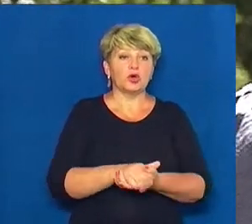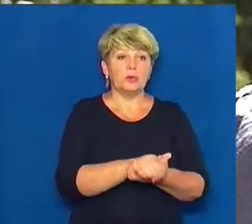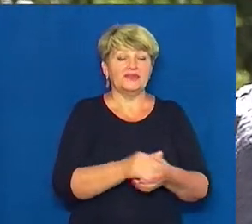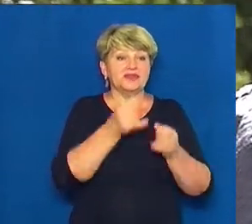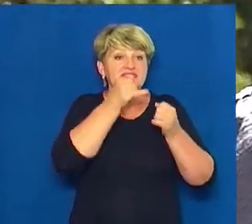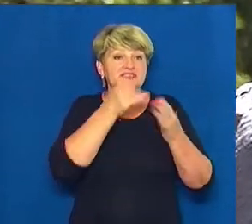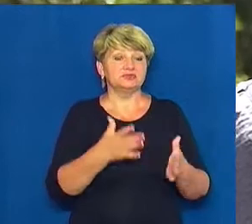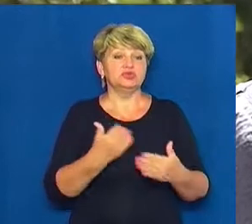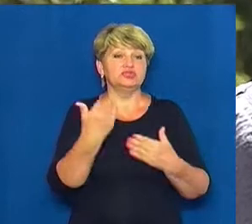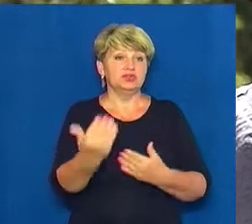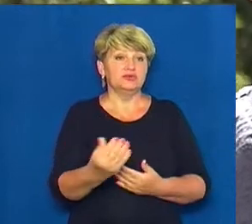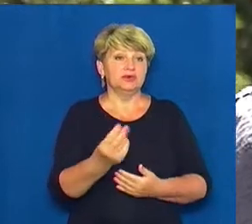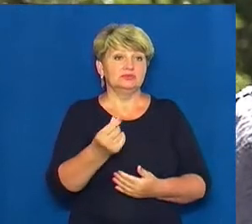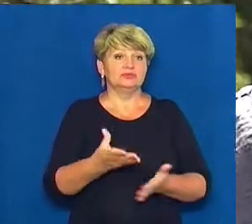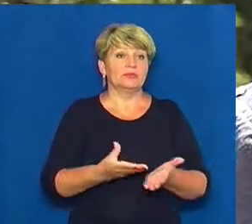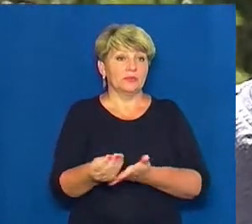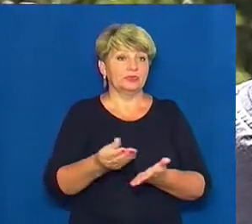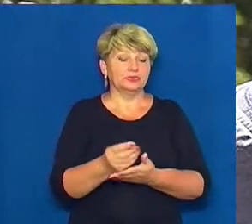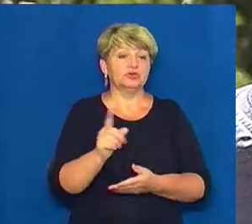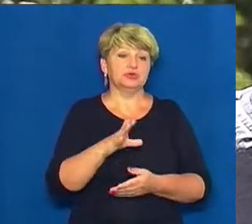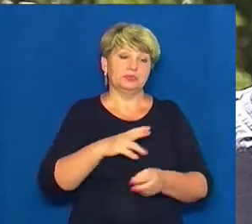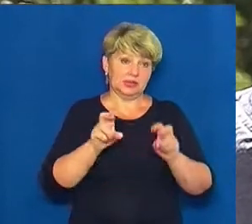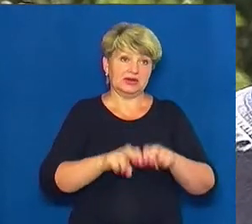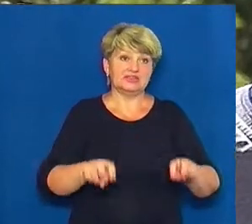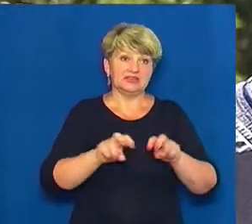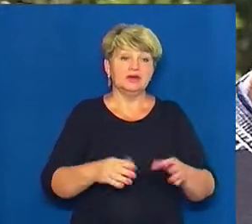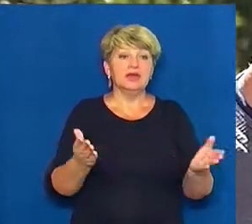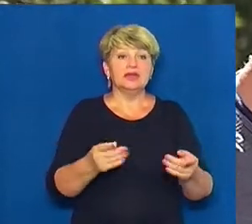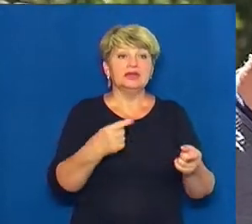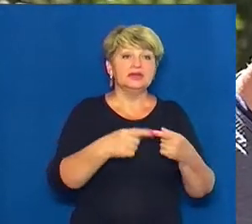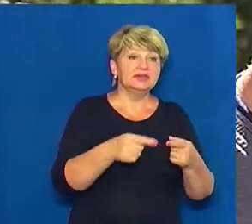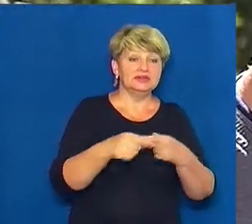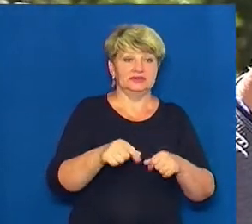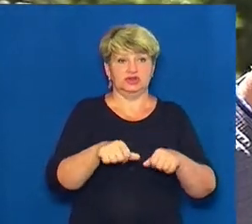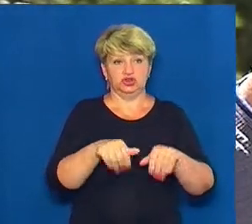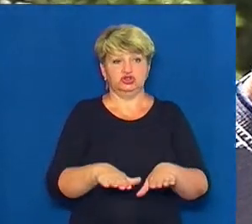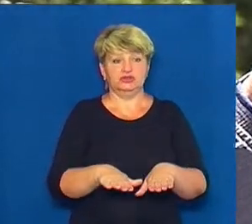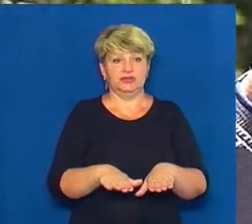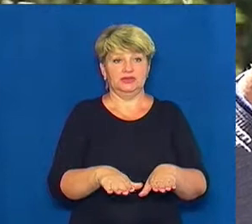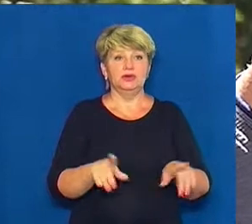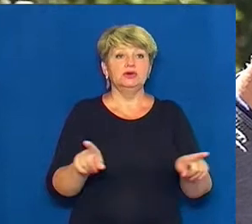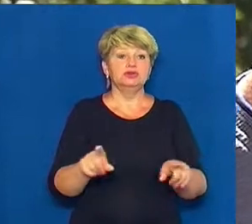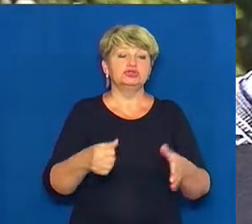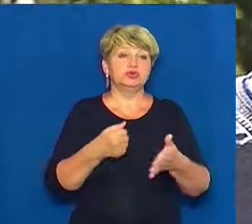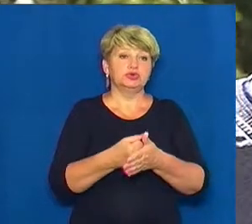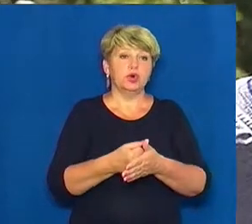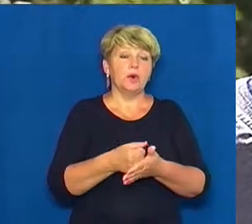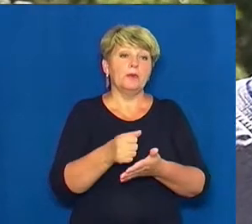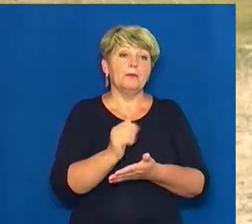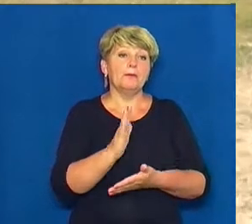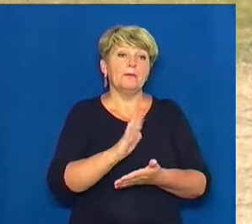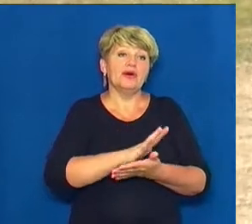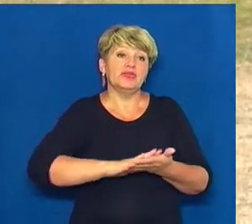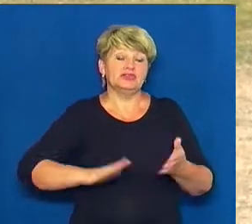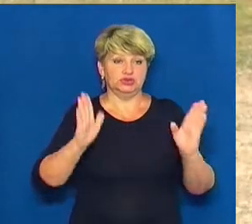утримувати, щоб були розглянуті якісь альтернативні рішення щодо його подальшої